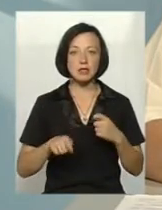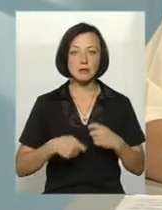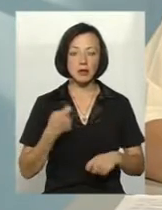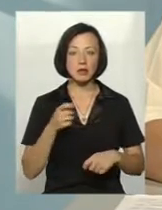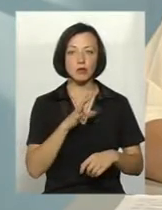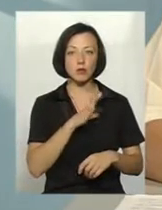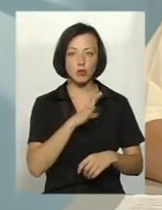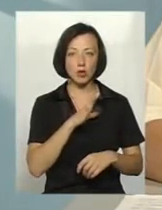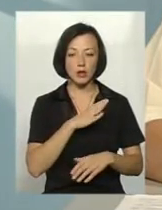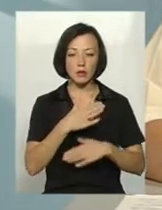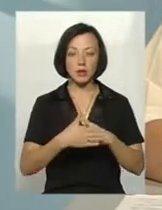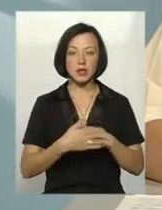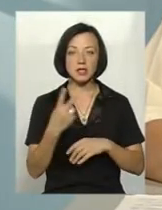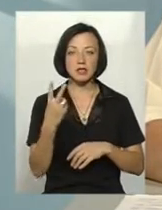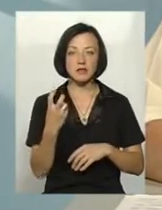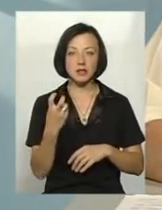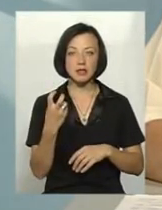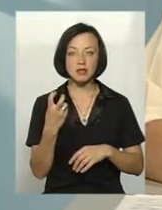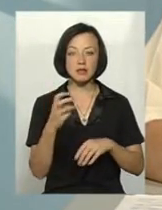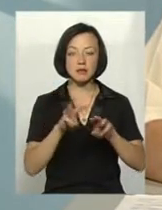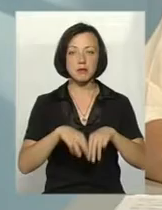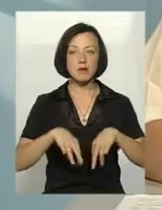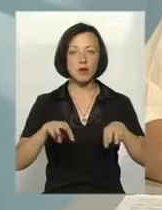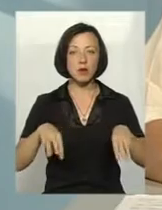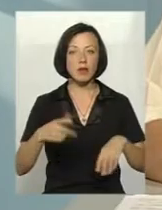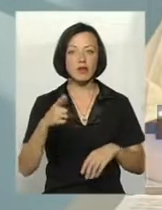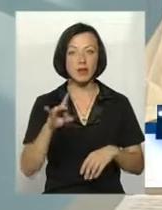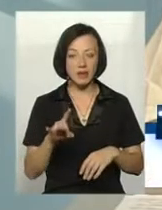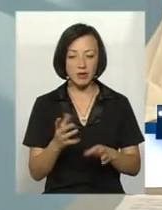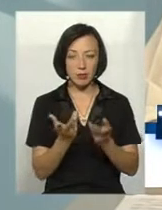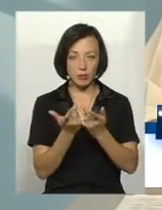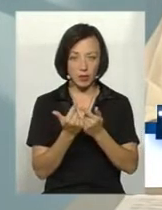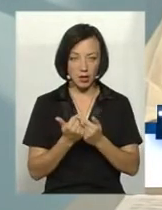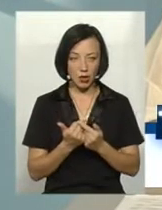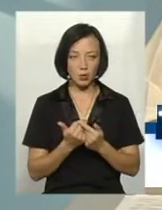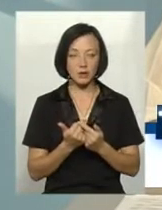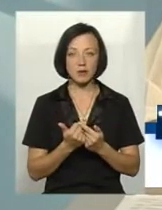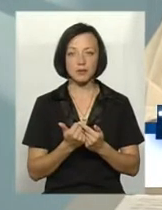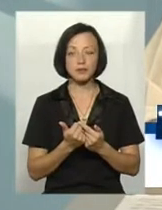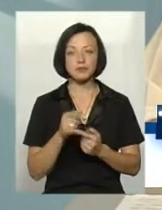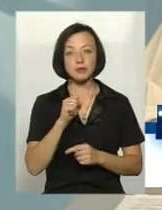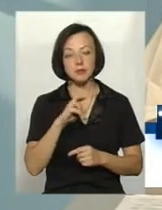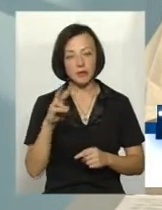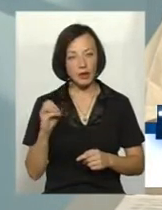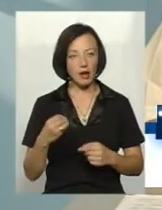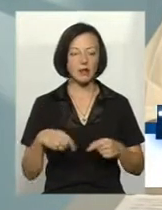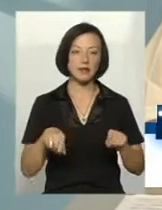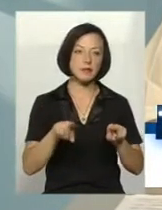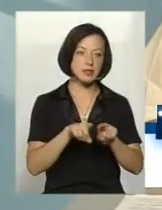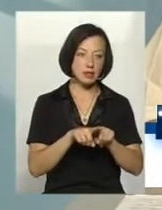були більше 200 мільйонів гривень по підрахунках оперативних. Але все-таки